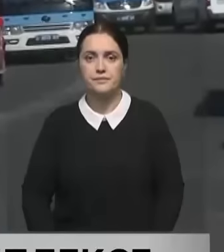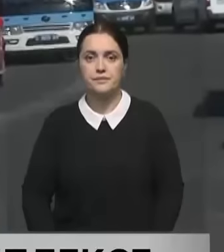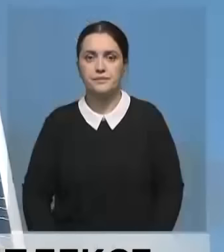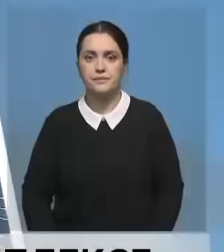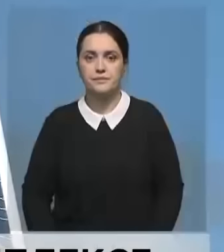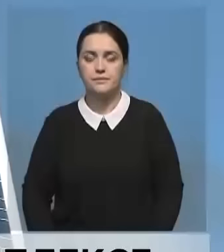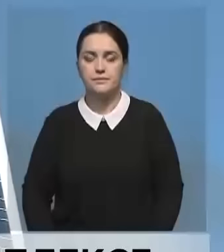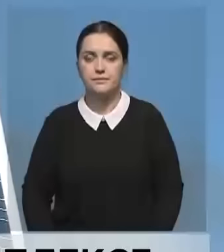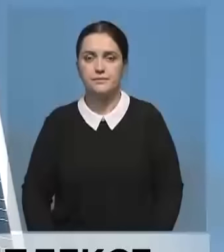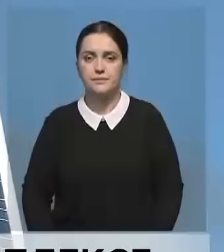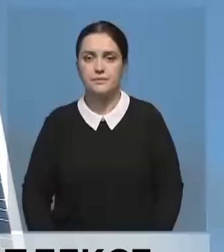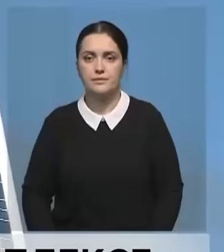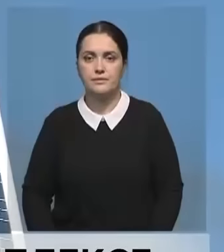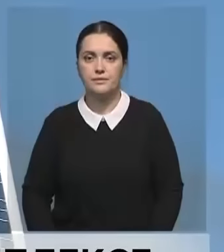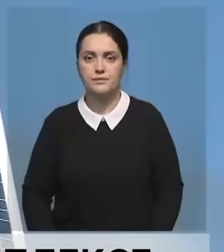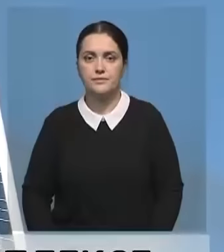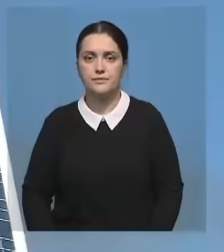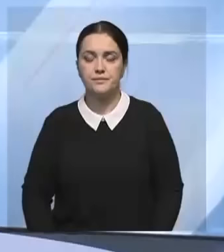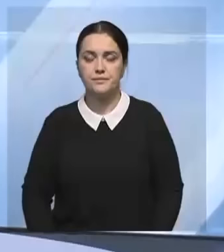Жархан Орден, 24КЗ.